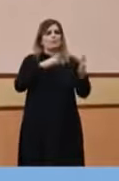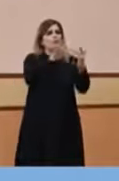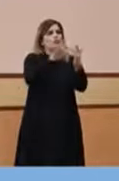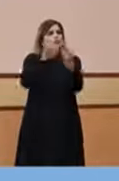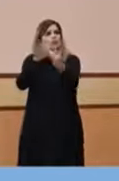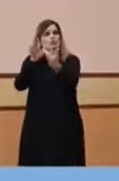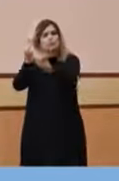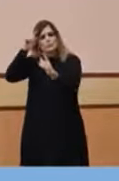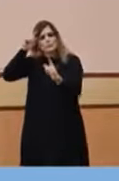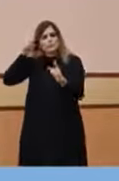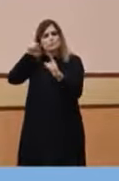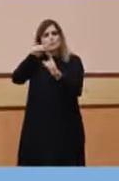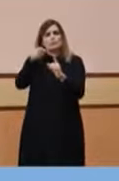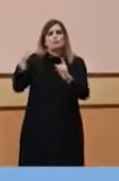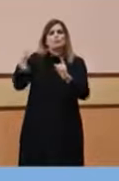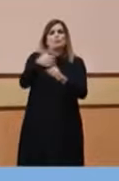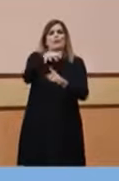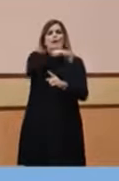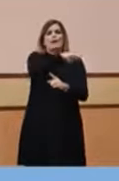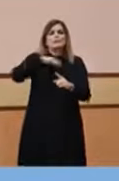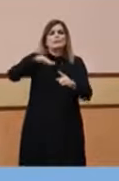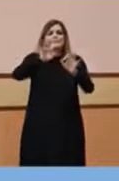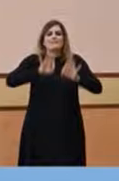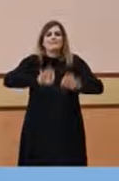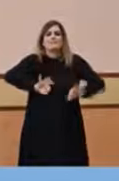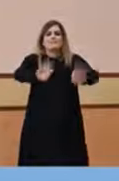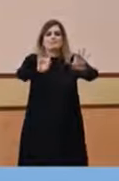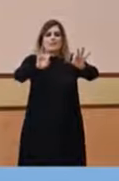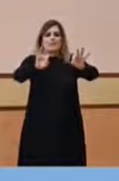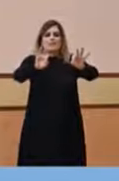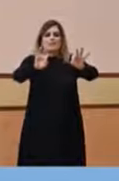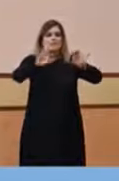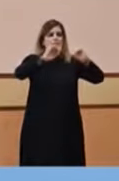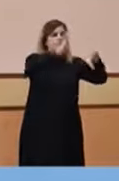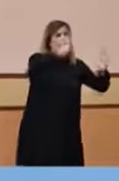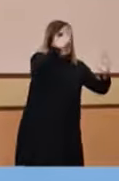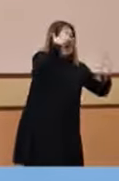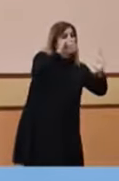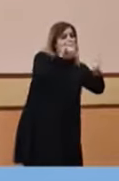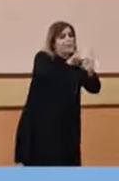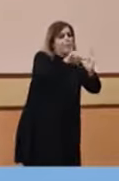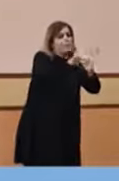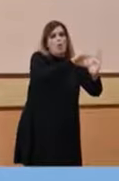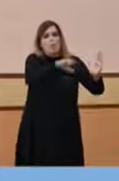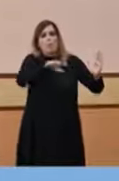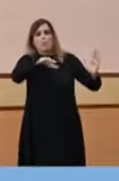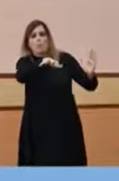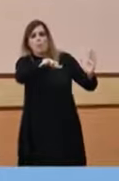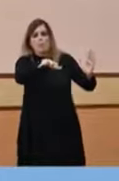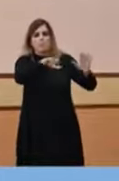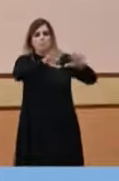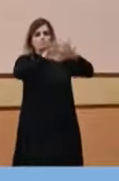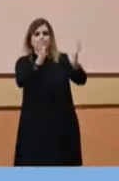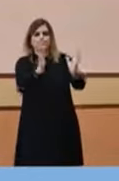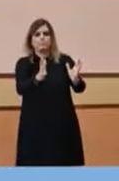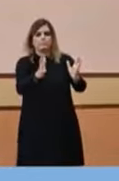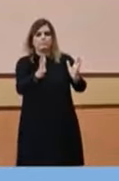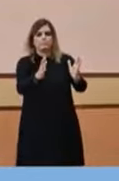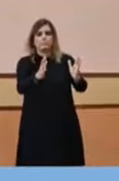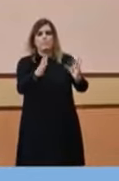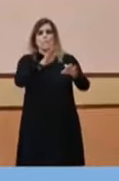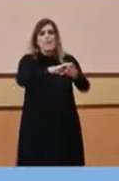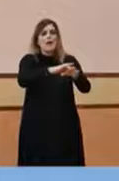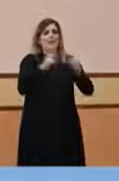localitzat aquells espais propers als CAPS que poden facilitar que puguem adreçar aquesta